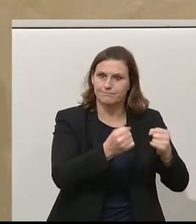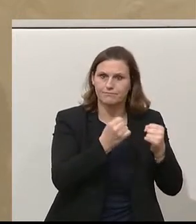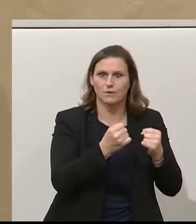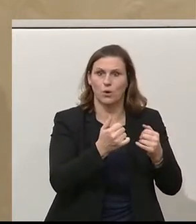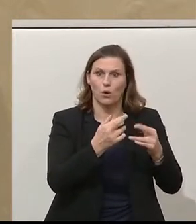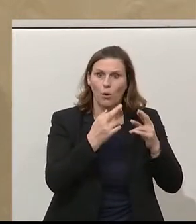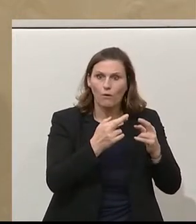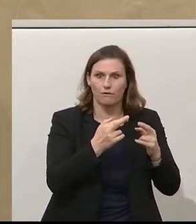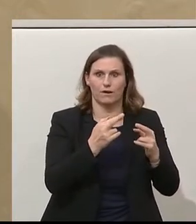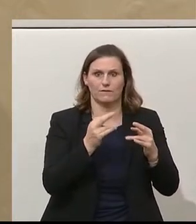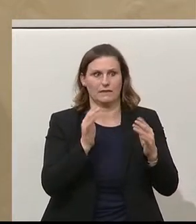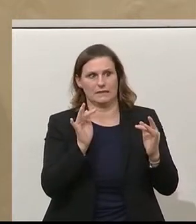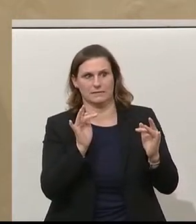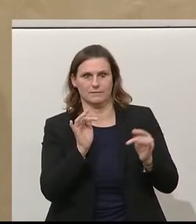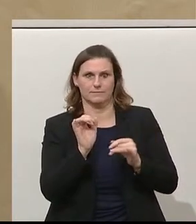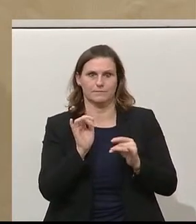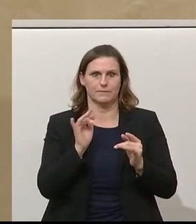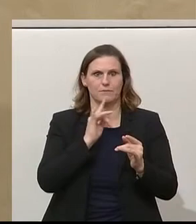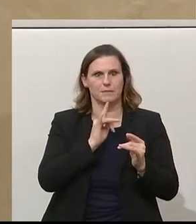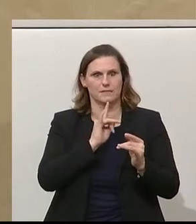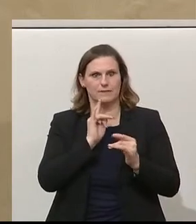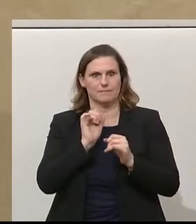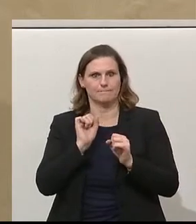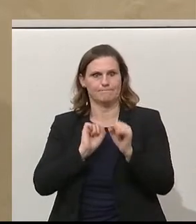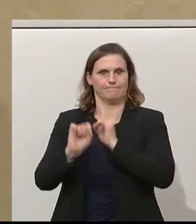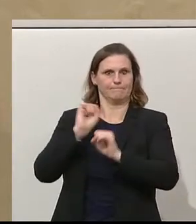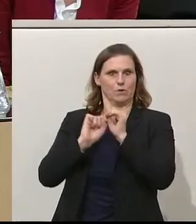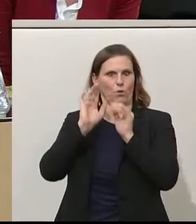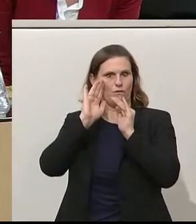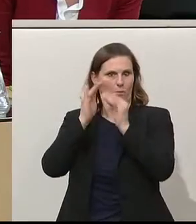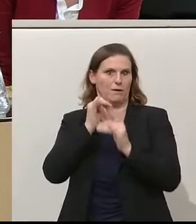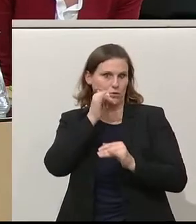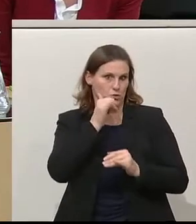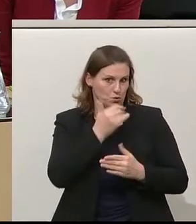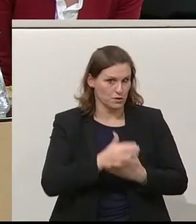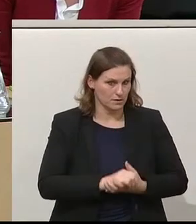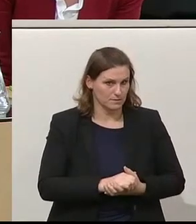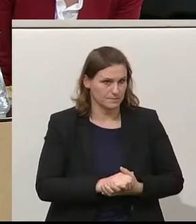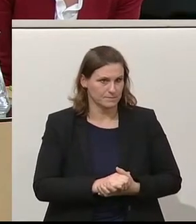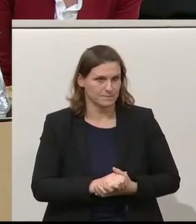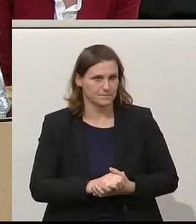Fragen gegen die ÖVP durchsetzen, geschätzte Damen und Herren von den Grünen. Aber es ist